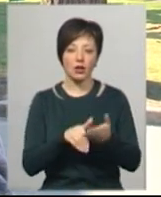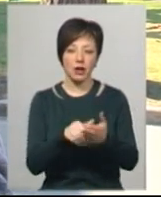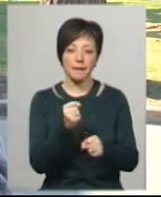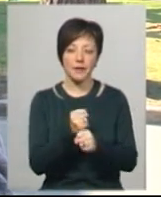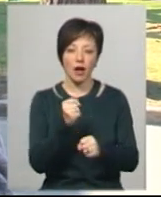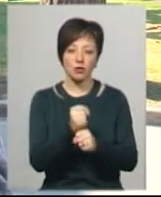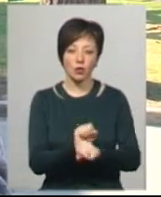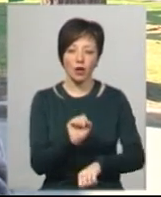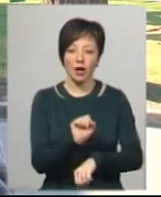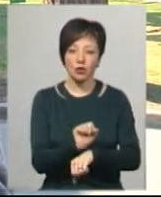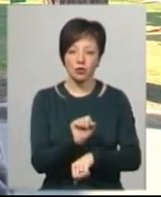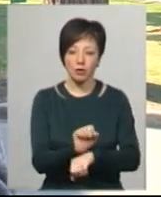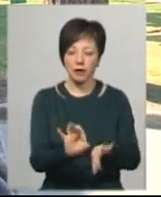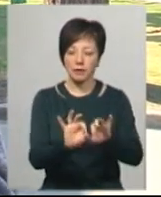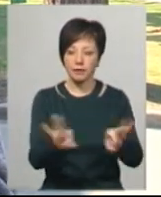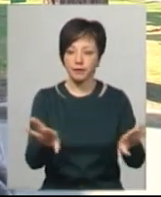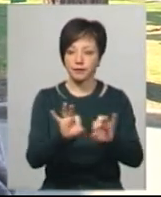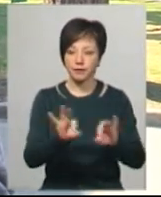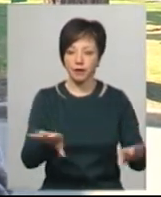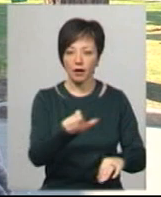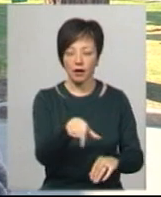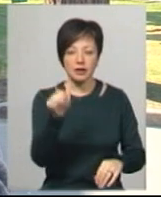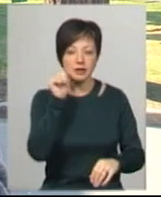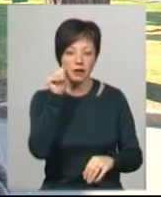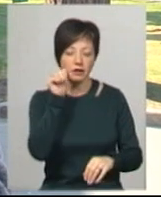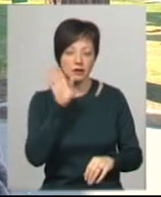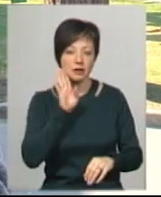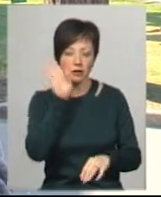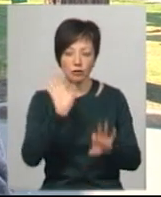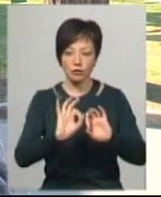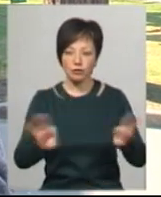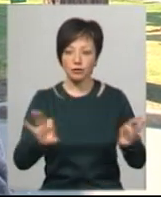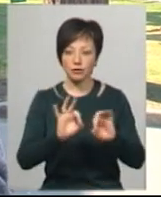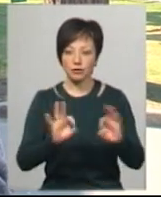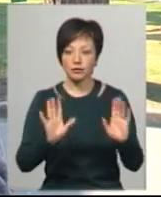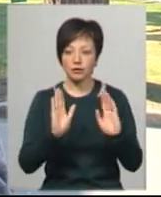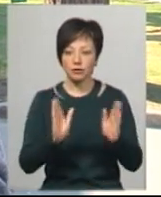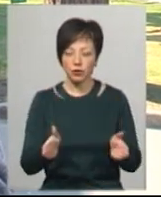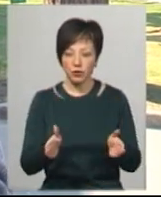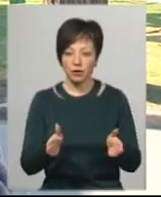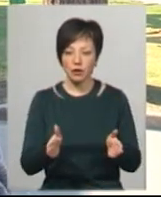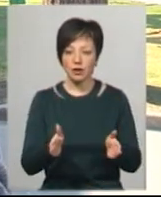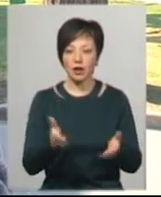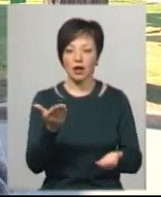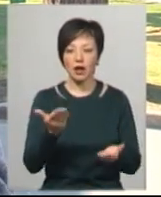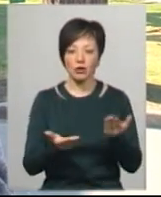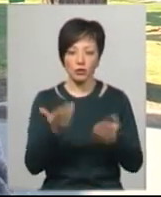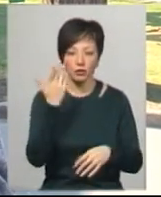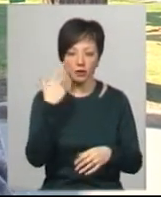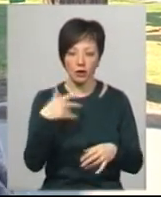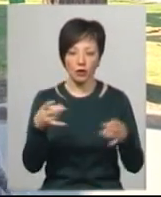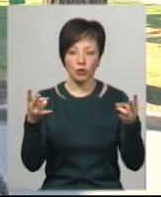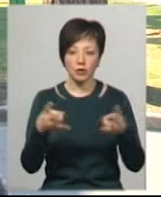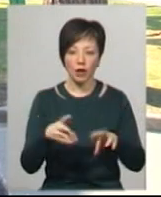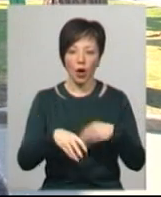зупинках, додатково роз'яснюють. Так само і завтра будуть зранку працювати, роз'яснювати людям, якщо при необхідності будуть